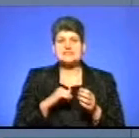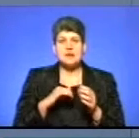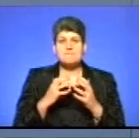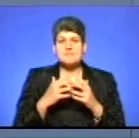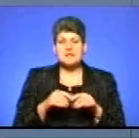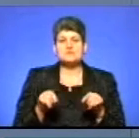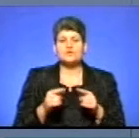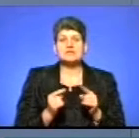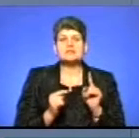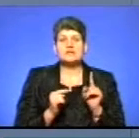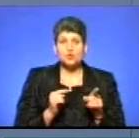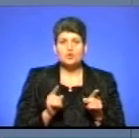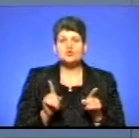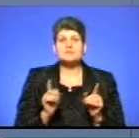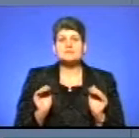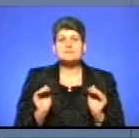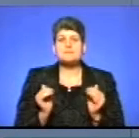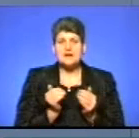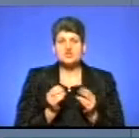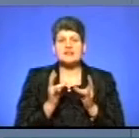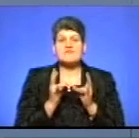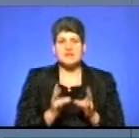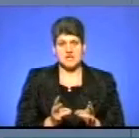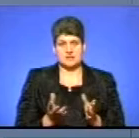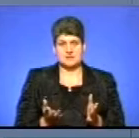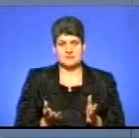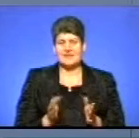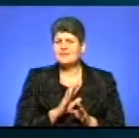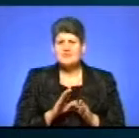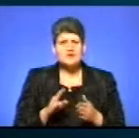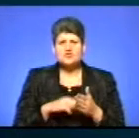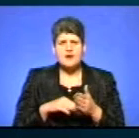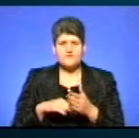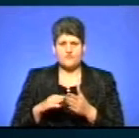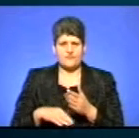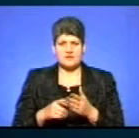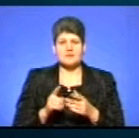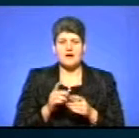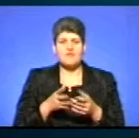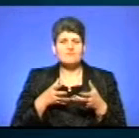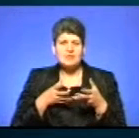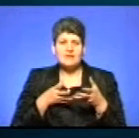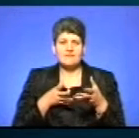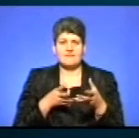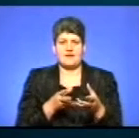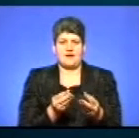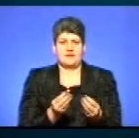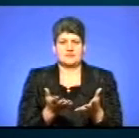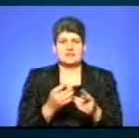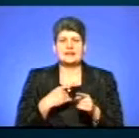створений для того, щоб зменшити аварійність. Не штрафувати водіїв, а превентивно впливати на